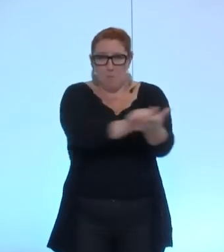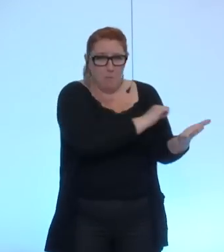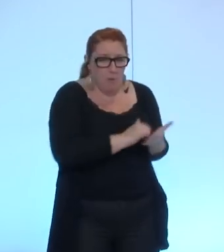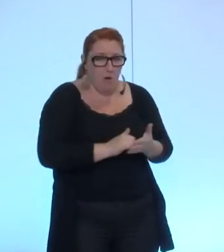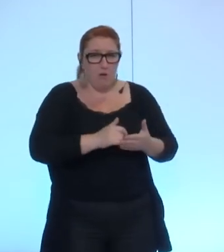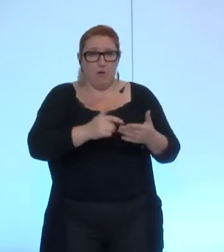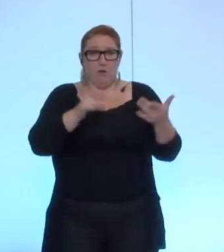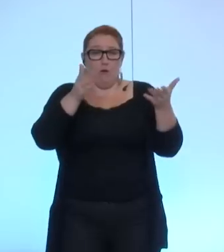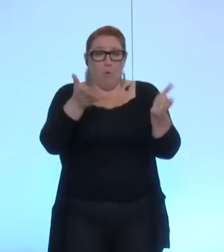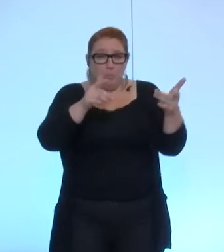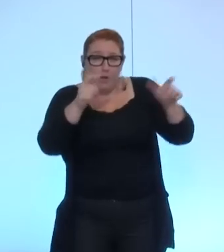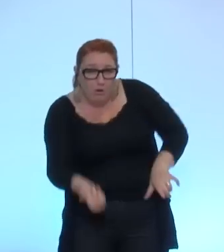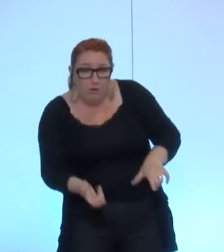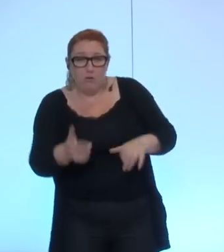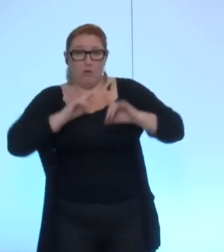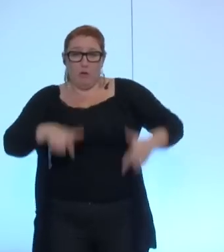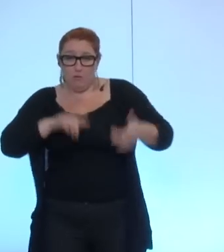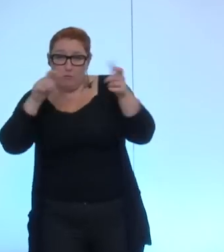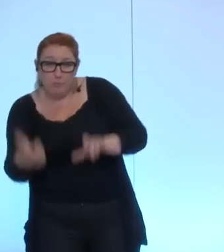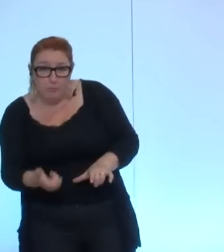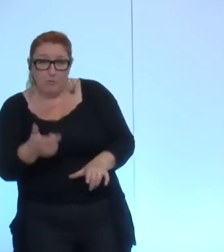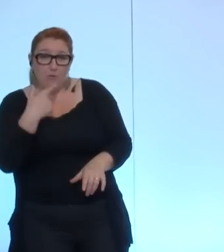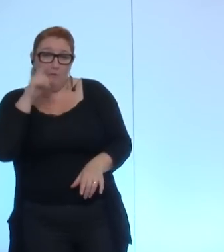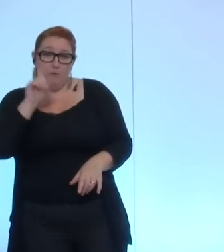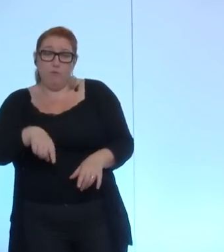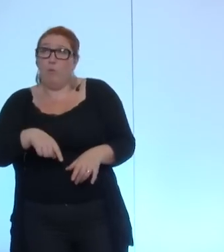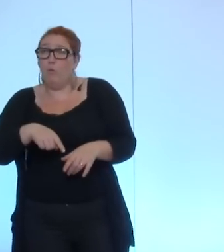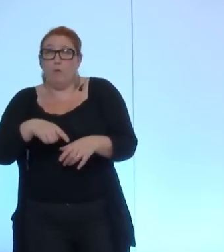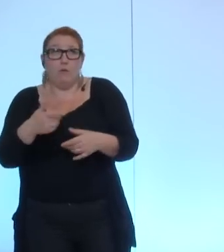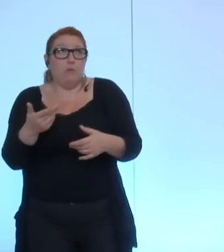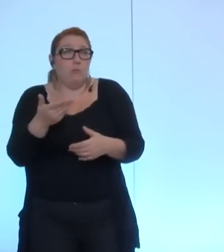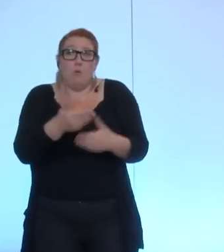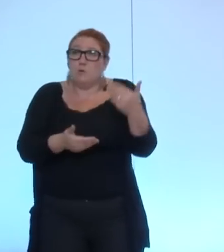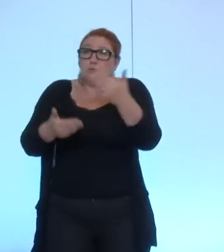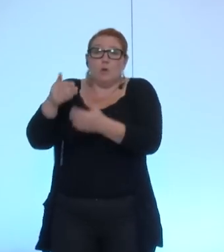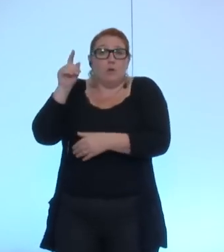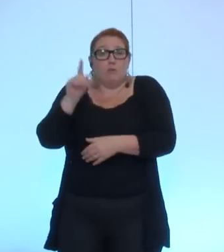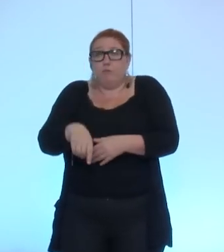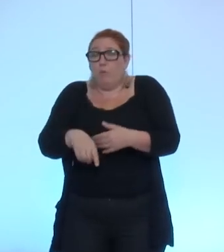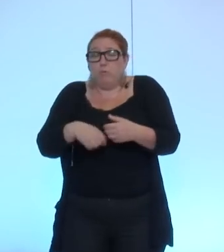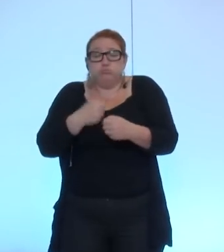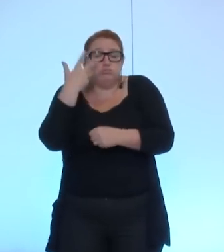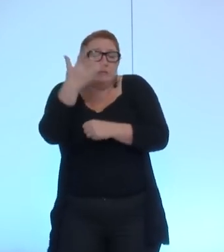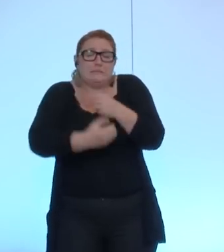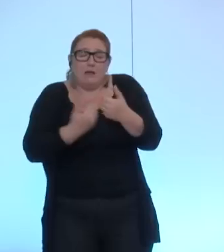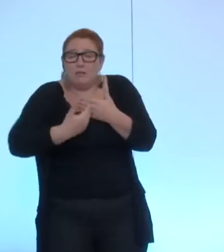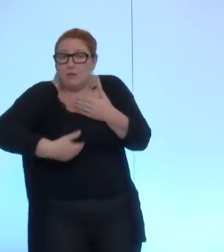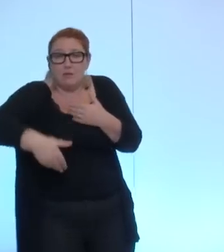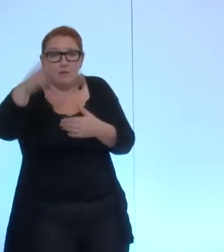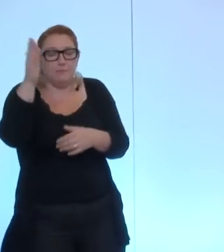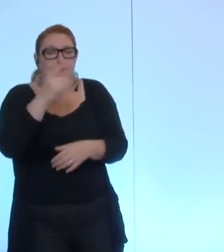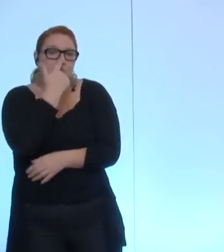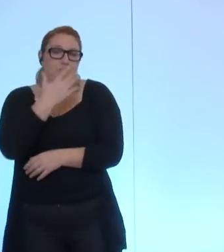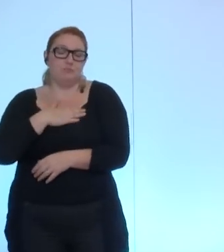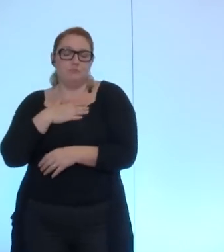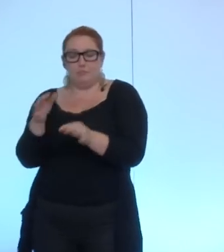des mois et peut-être des années pour reconstruire alors moi je pense qu'un pays aussi moderne que l'état d